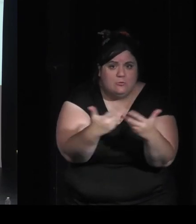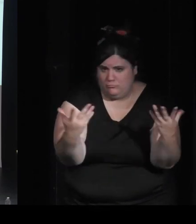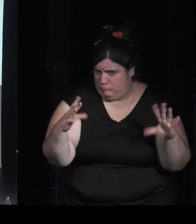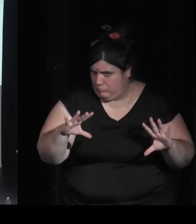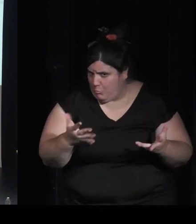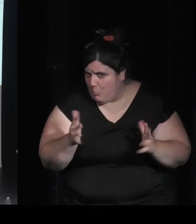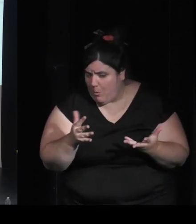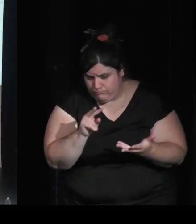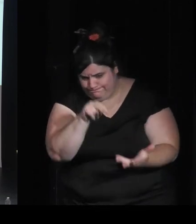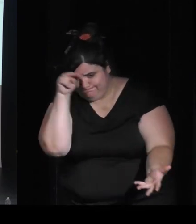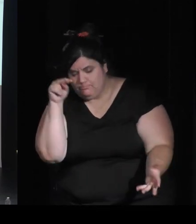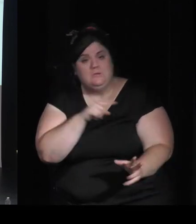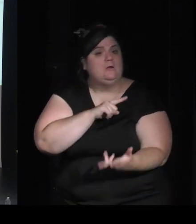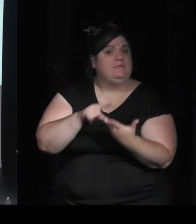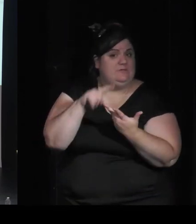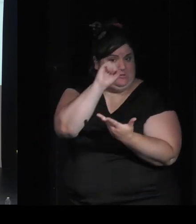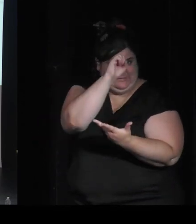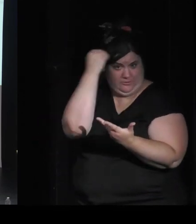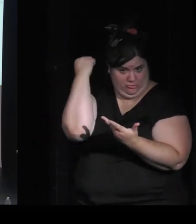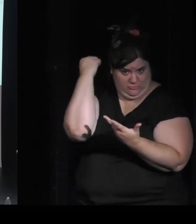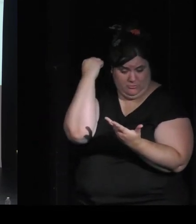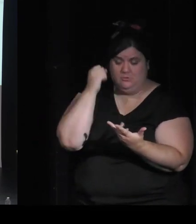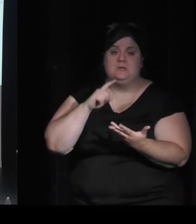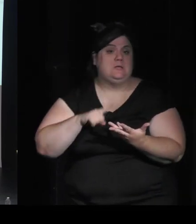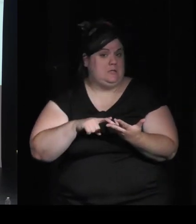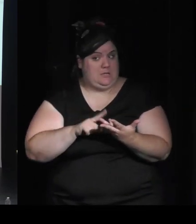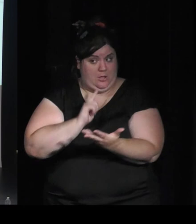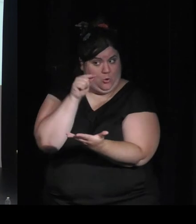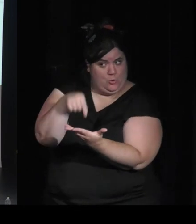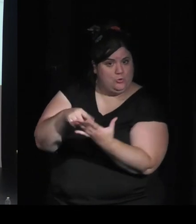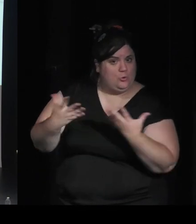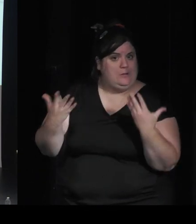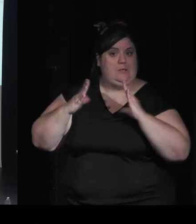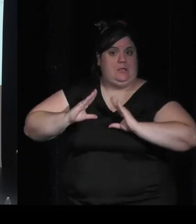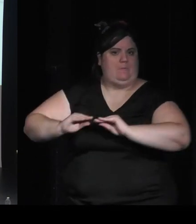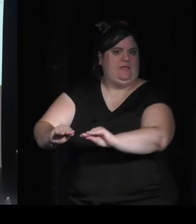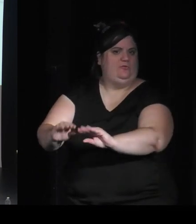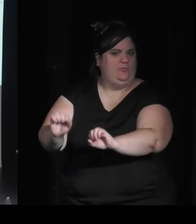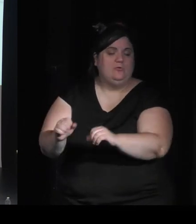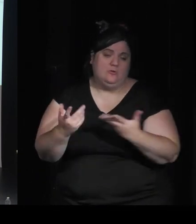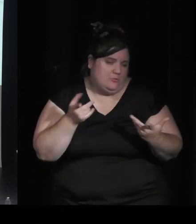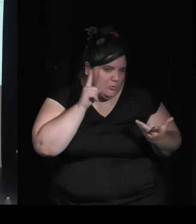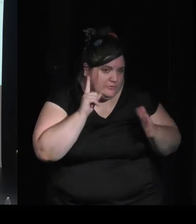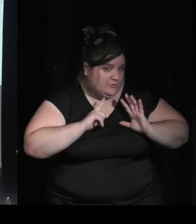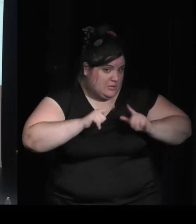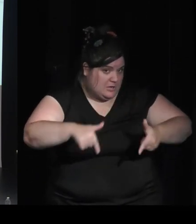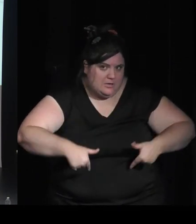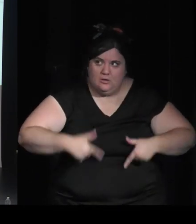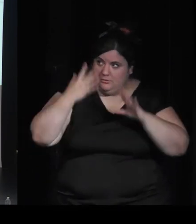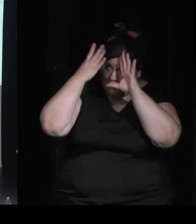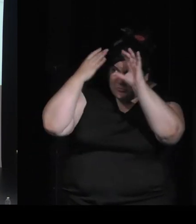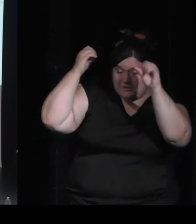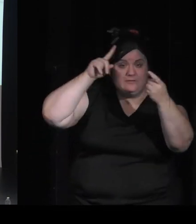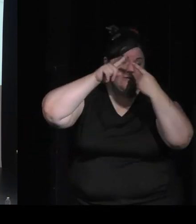stages et aussi proposer une école d'application puisque finalement au sein de Polytechnique c'est une école généraliste qui forme des